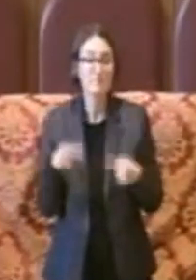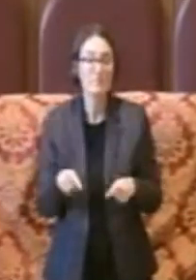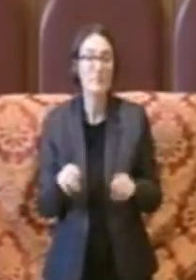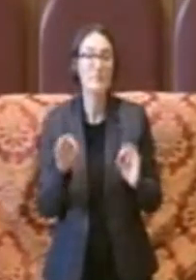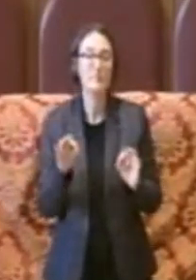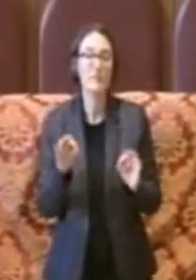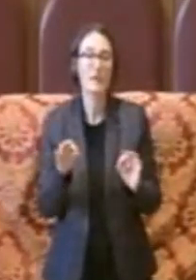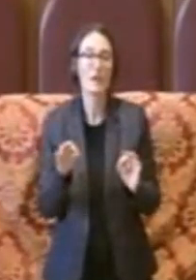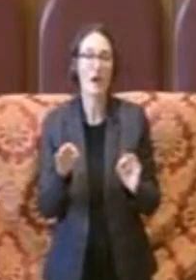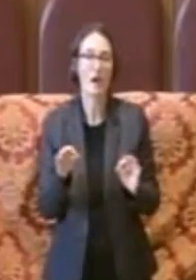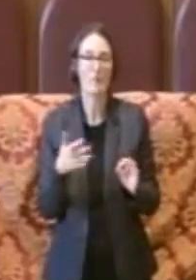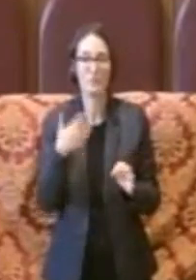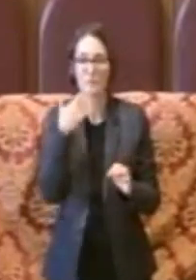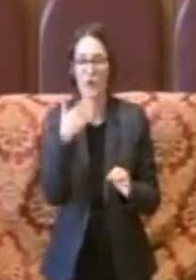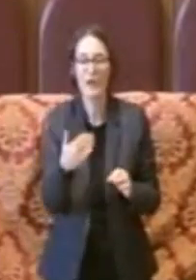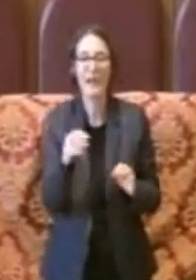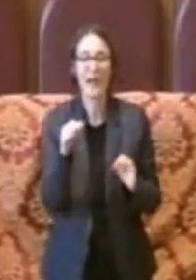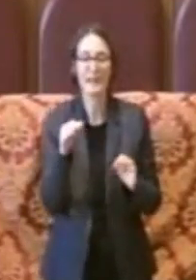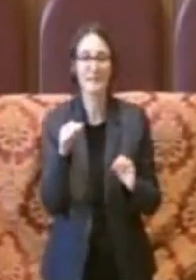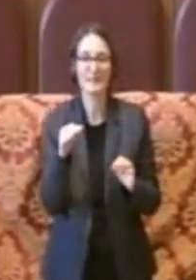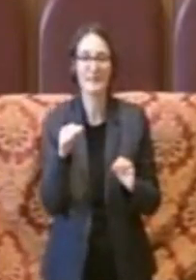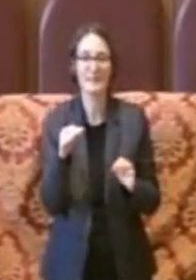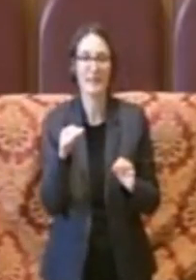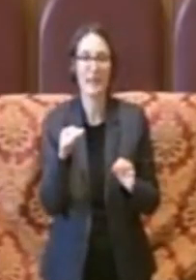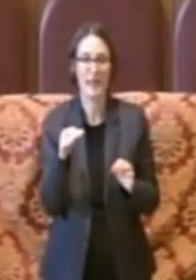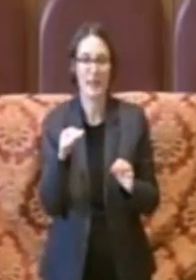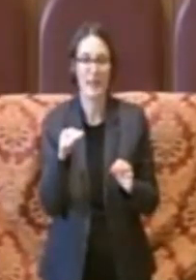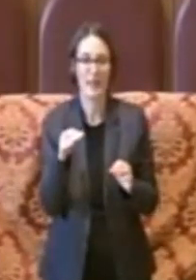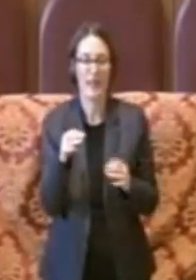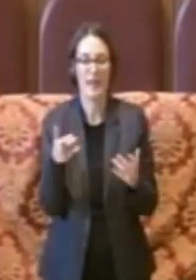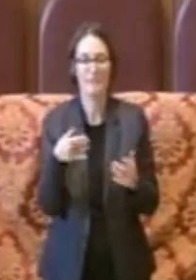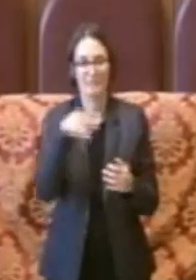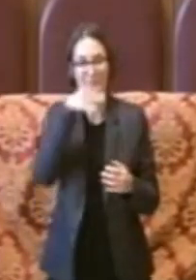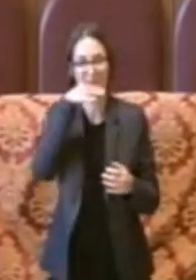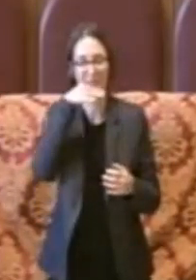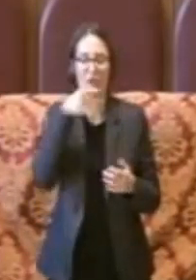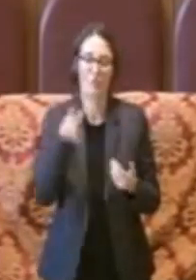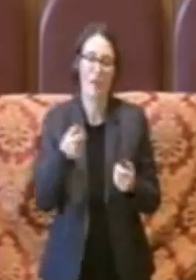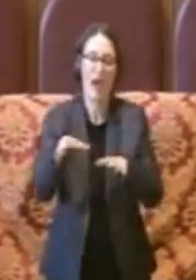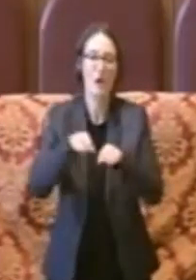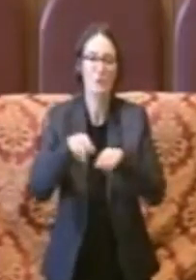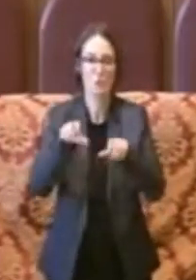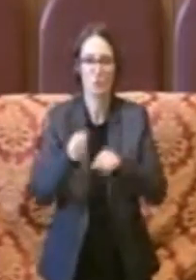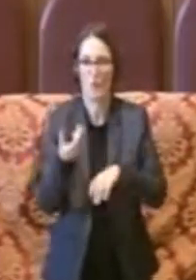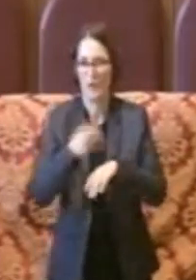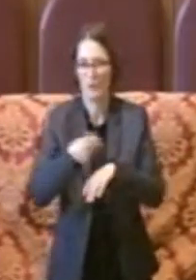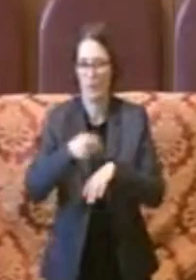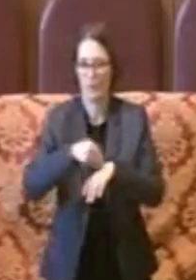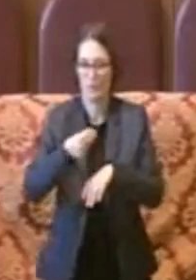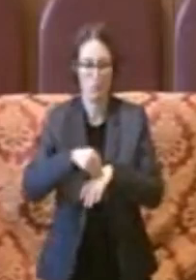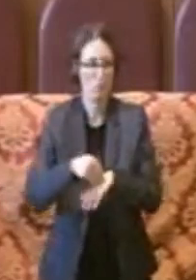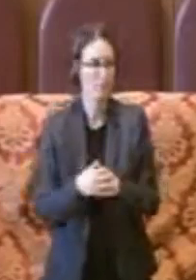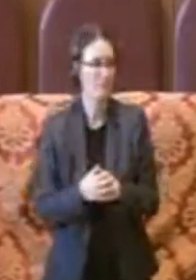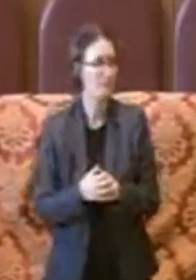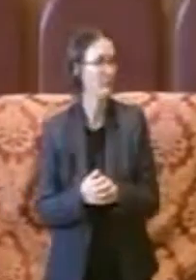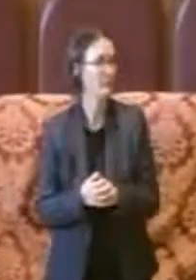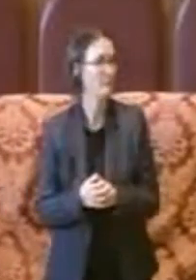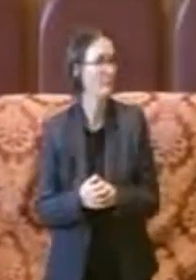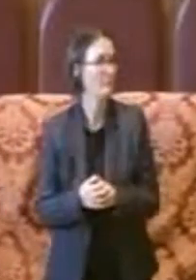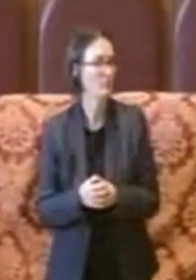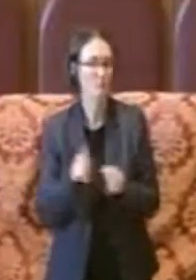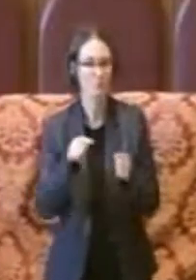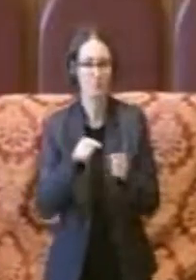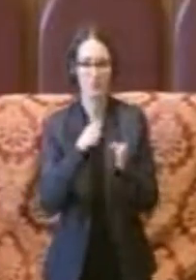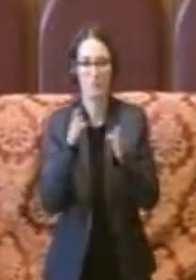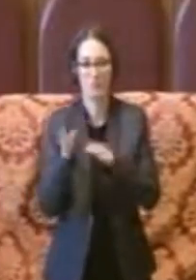l'implementazione della capacità assunzionale. Su questo poi, passando